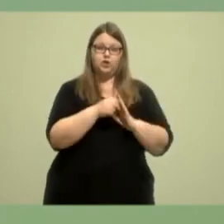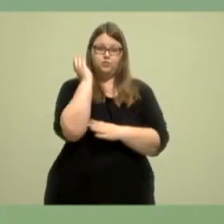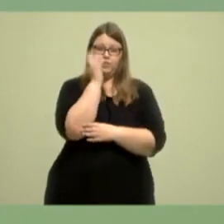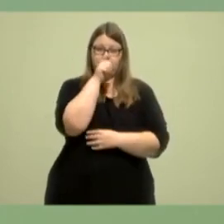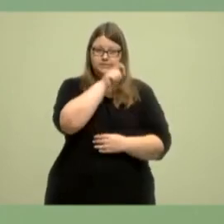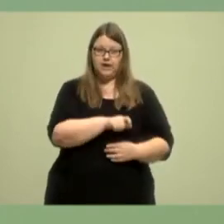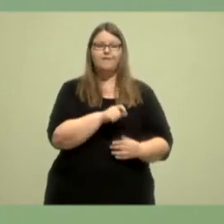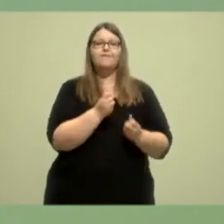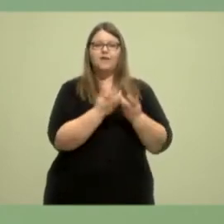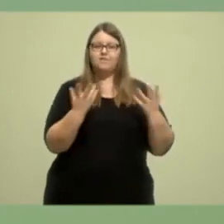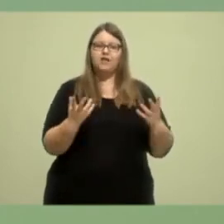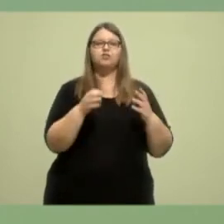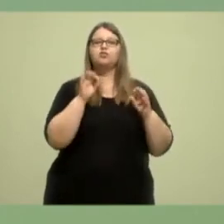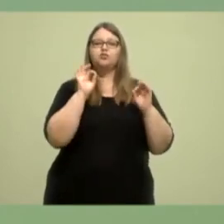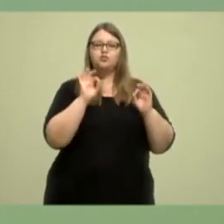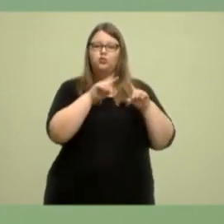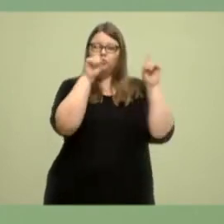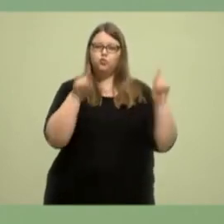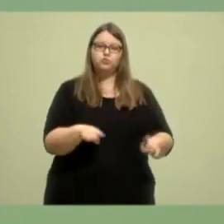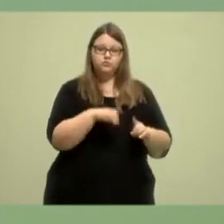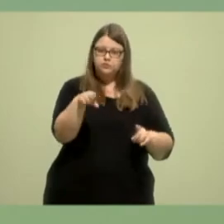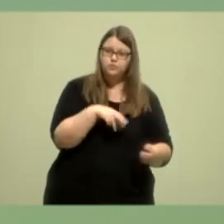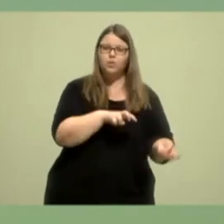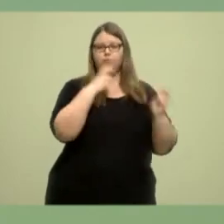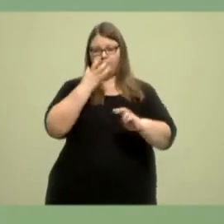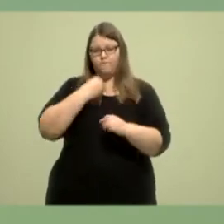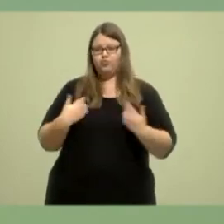Vielfaltstatut gemeinsam mit euch umsetzen möchte.